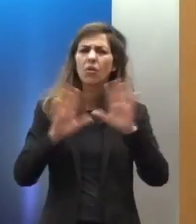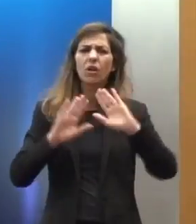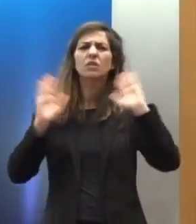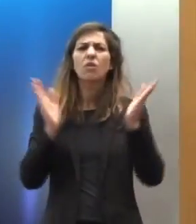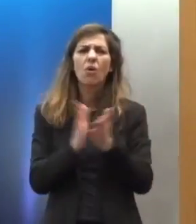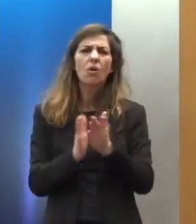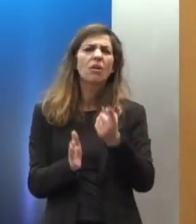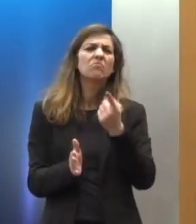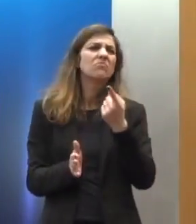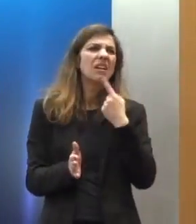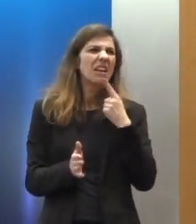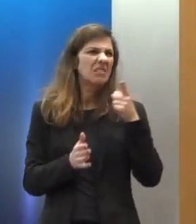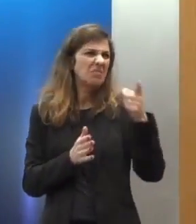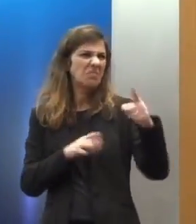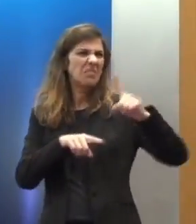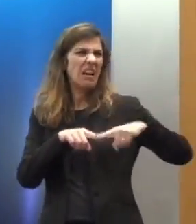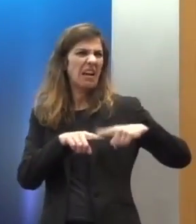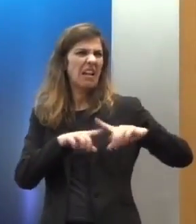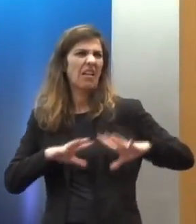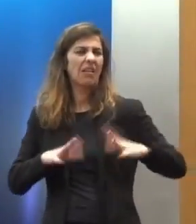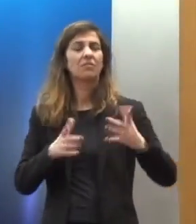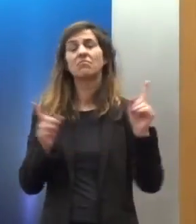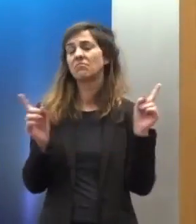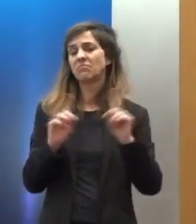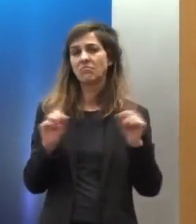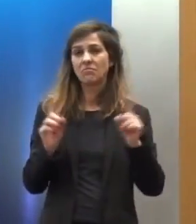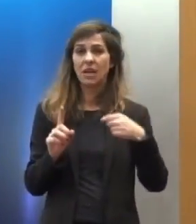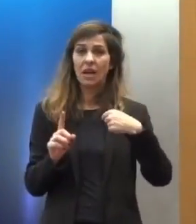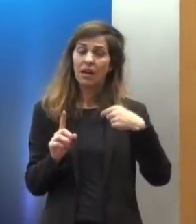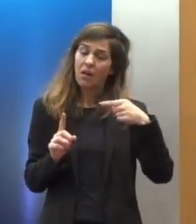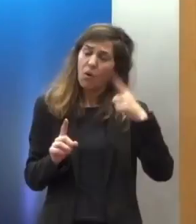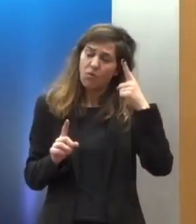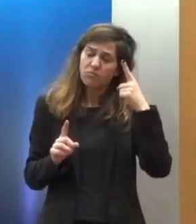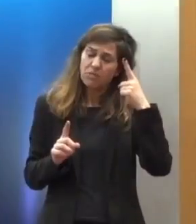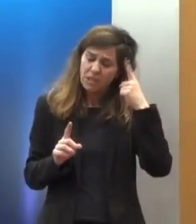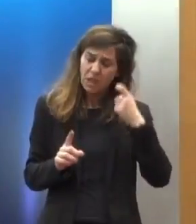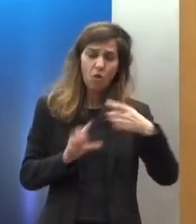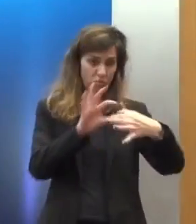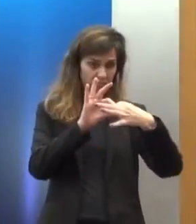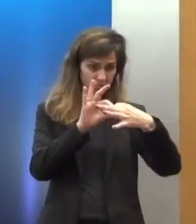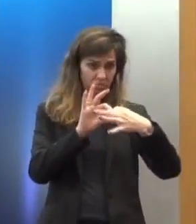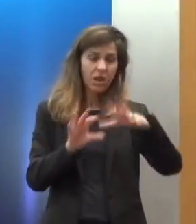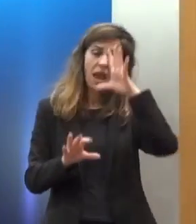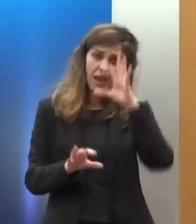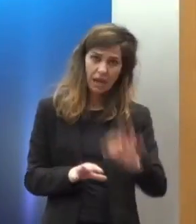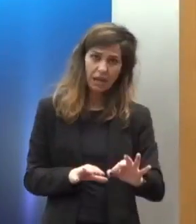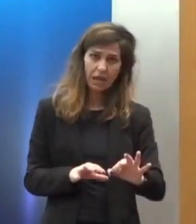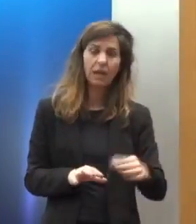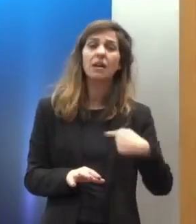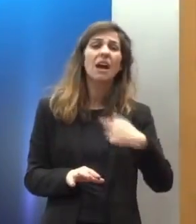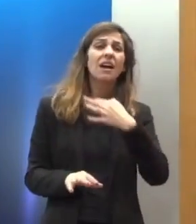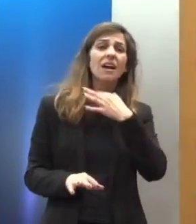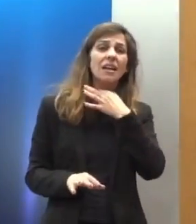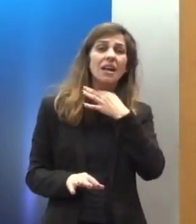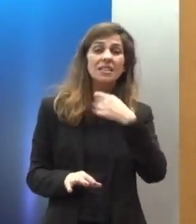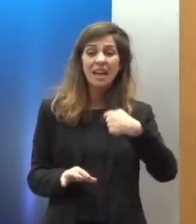ειλικρινής και θέλω να πω ότι στηρίζονται στην ανάπτυξη από μεριά μας των